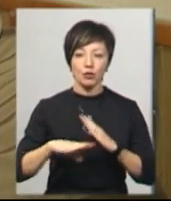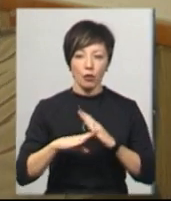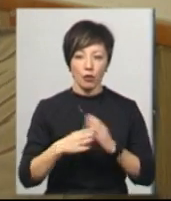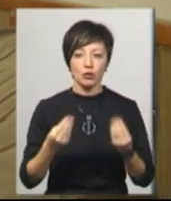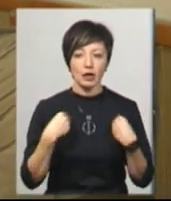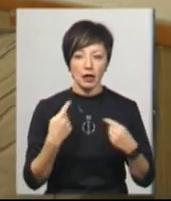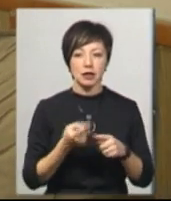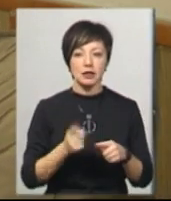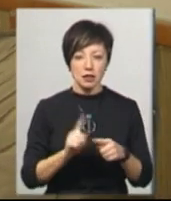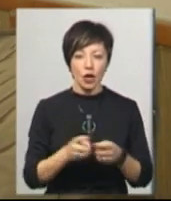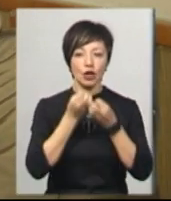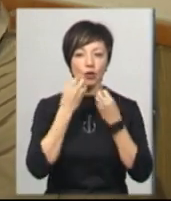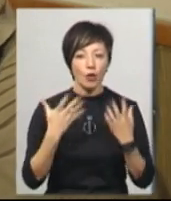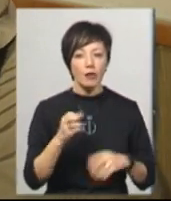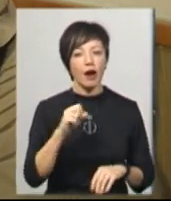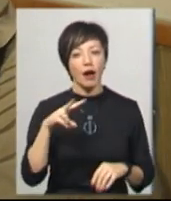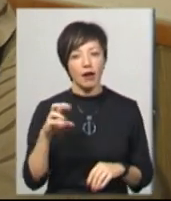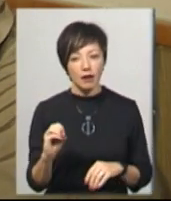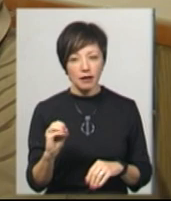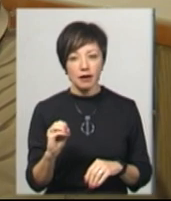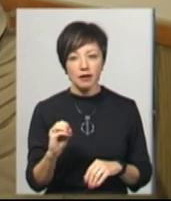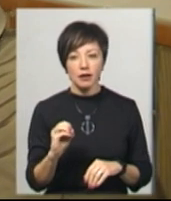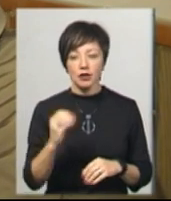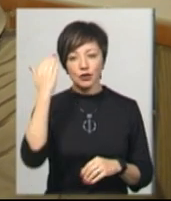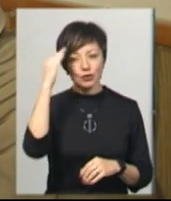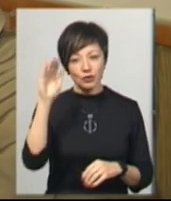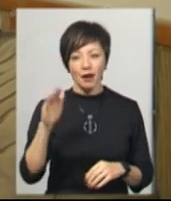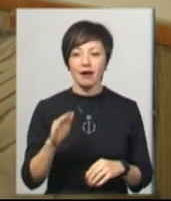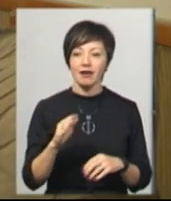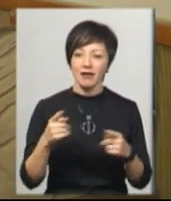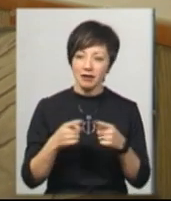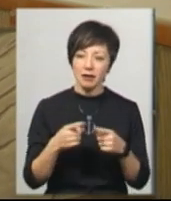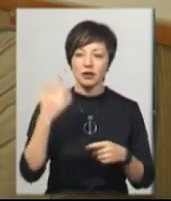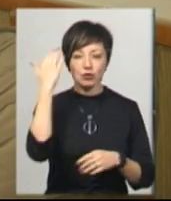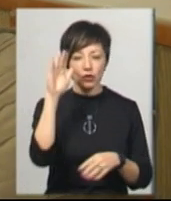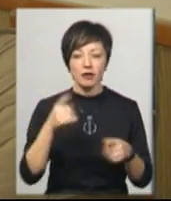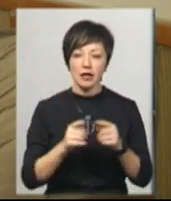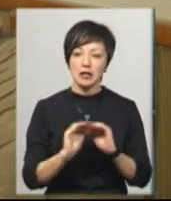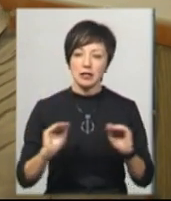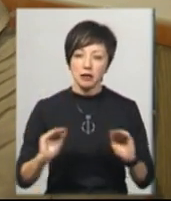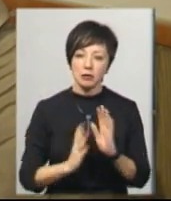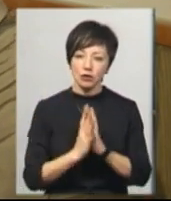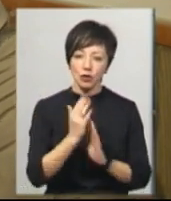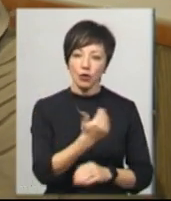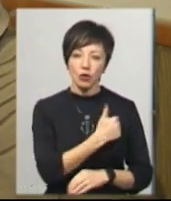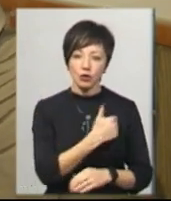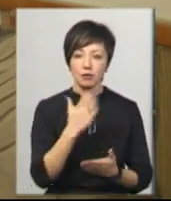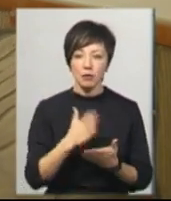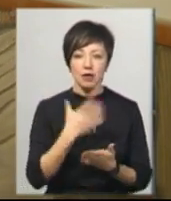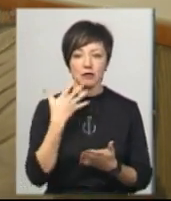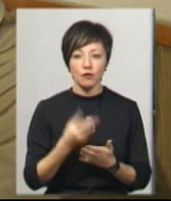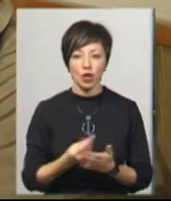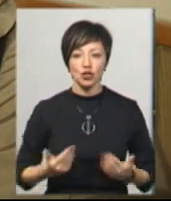дає. Це добре, але чужа квартира – то чужа квартира. Діти підростають, хочеться мати